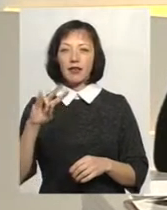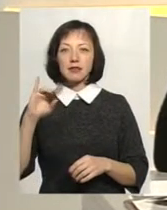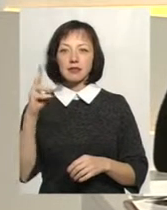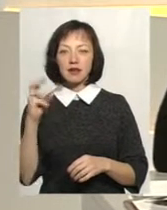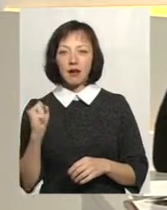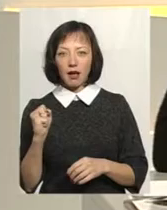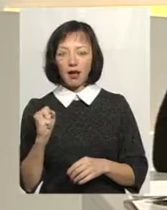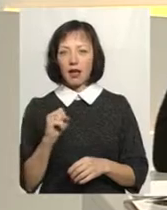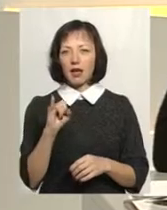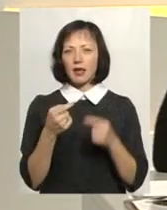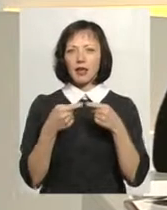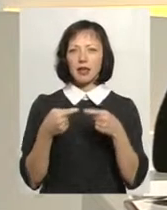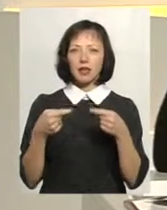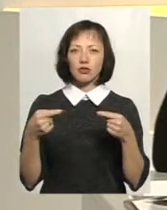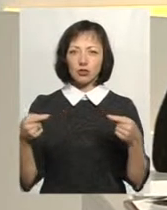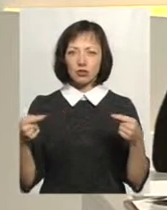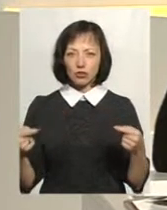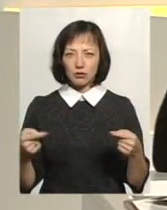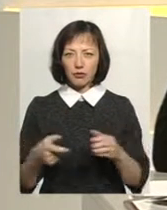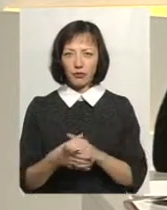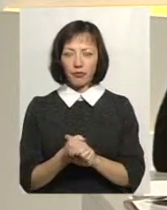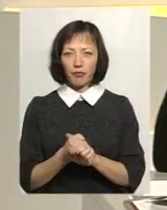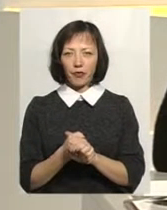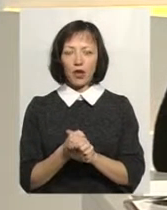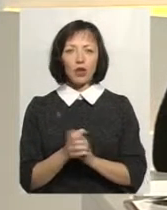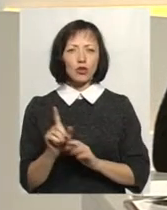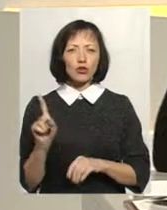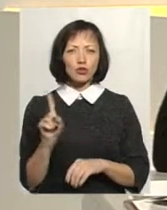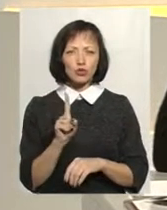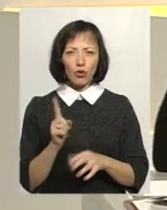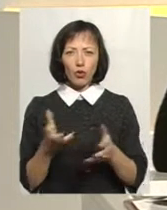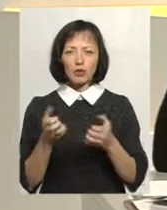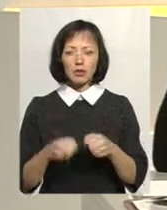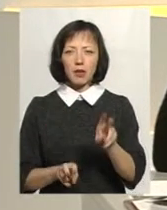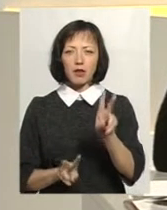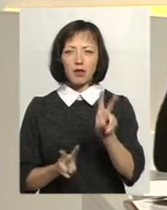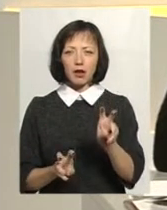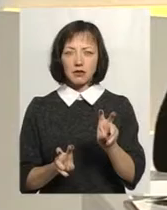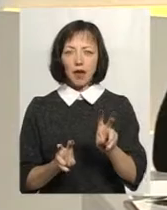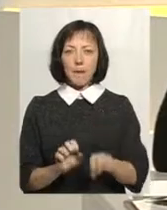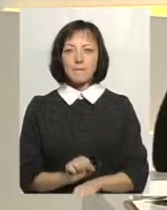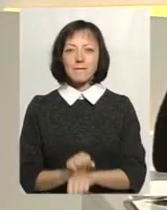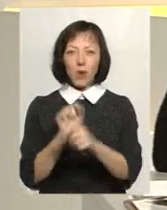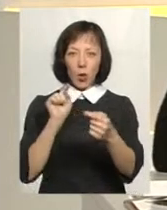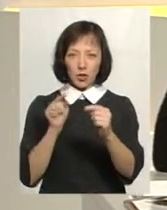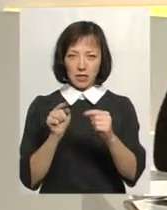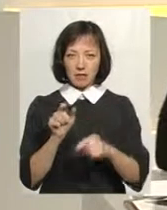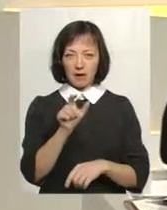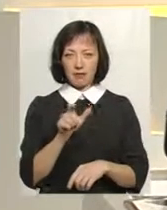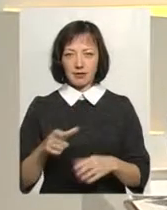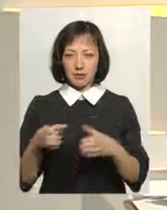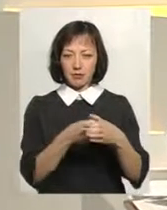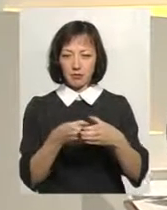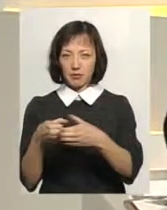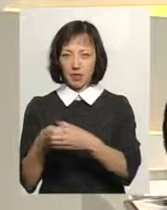анабаптизм, і антитринітаризм, що отримало назву протестантських. Це, по